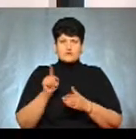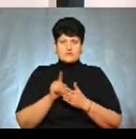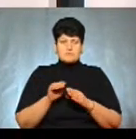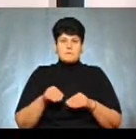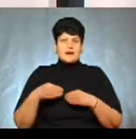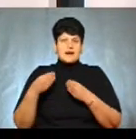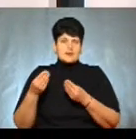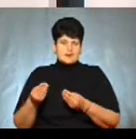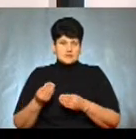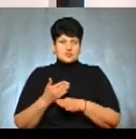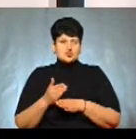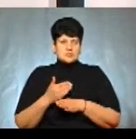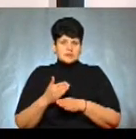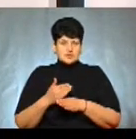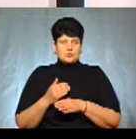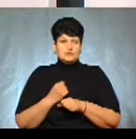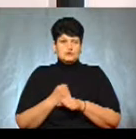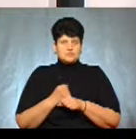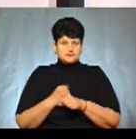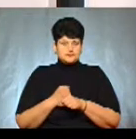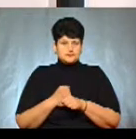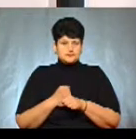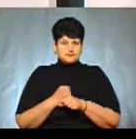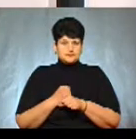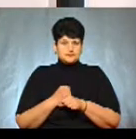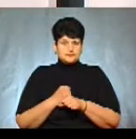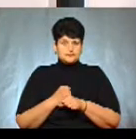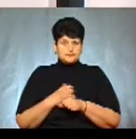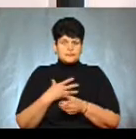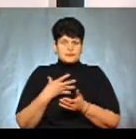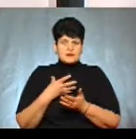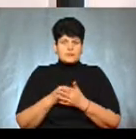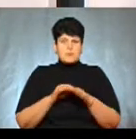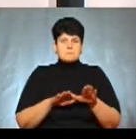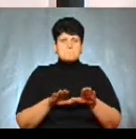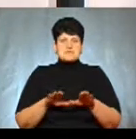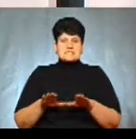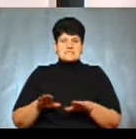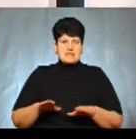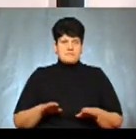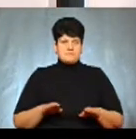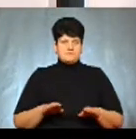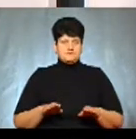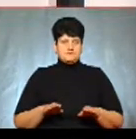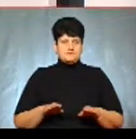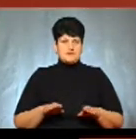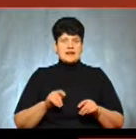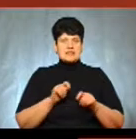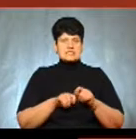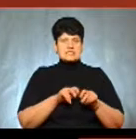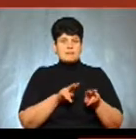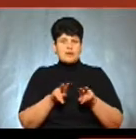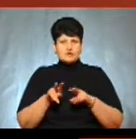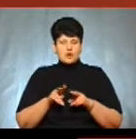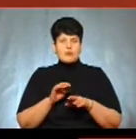мав би передати частину, дологувати понуважень своїми місцевими. Це мали би бути інспектора